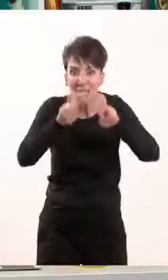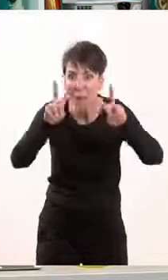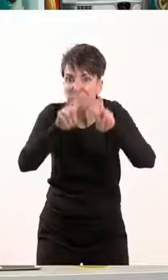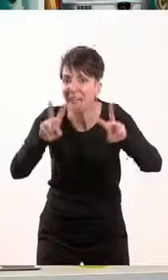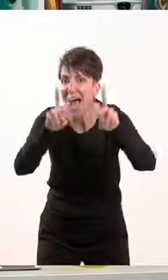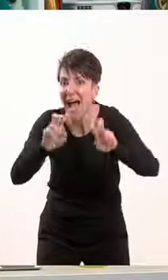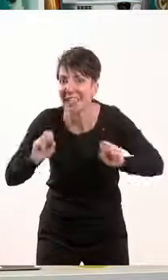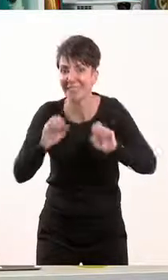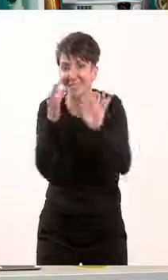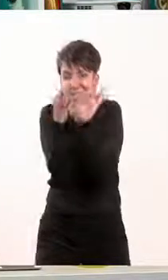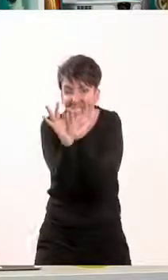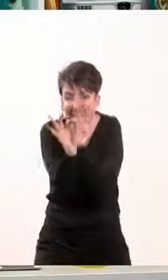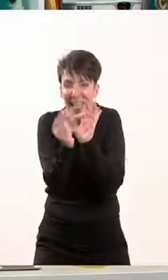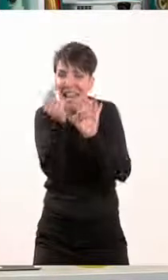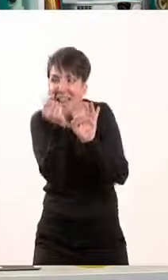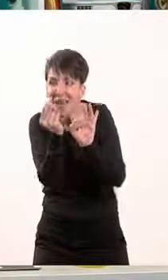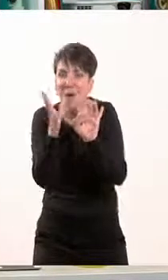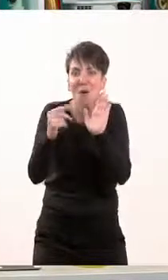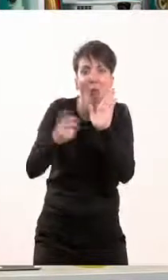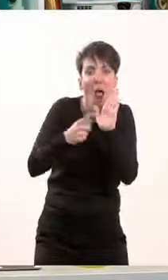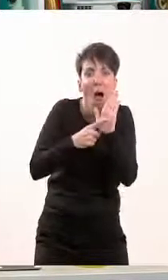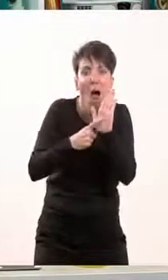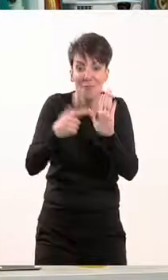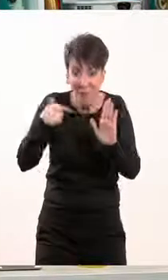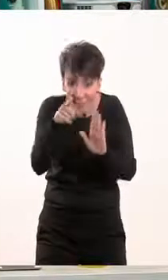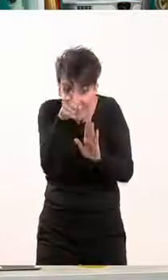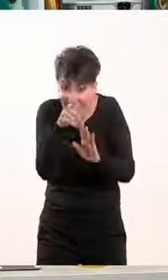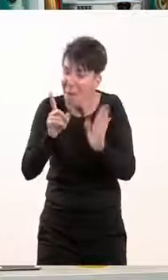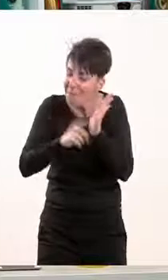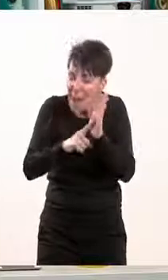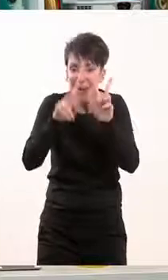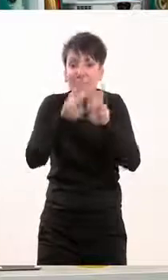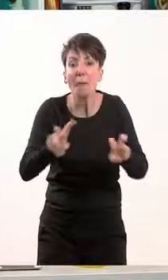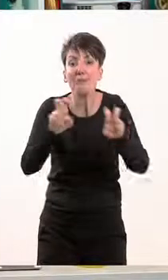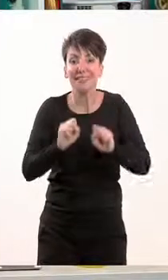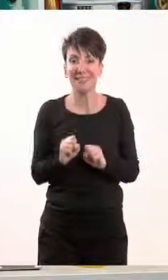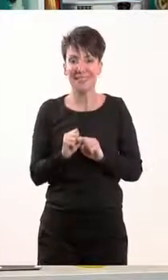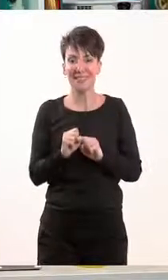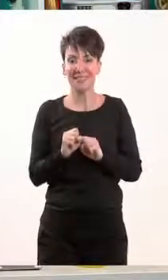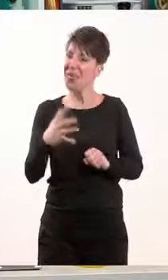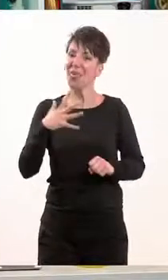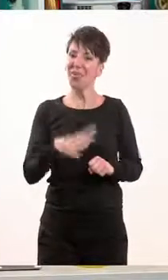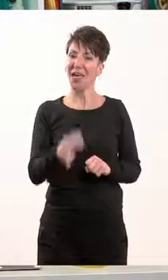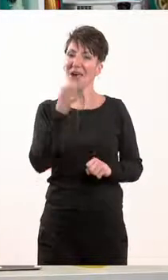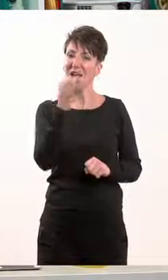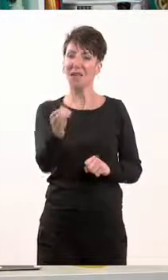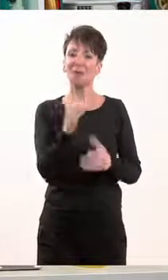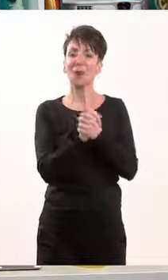έναυσμα να ψάξετε και να μελετήσετε περισσότερο για το ελληνικό σύνταγμα και τους νόμους που το απαρτίζουν, θέλω να